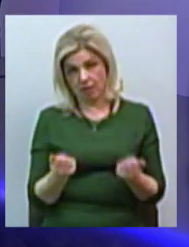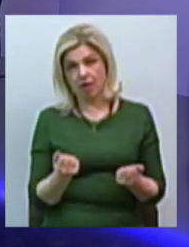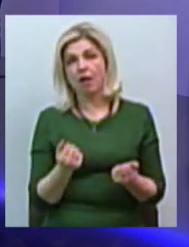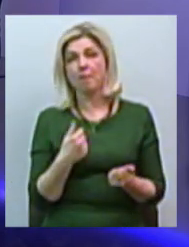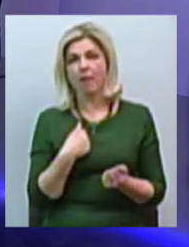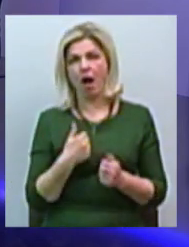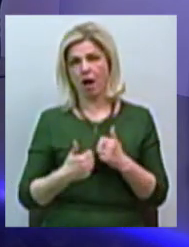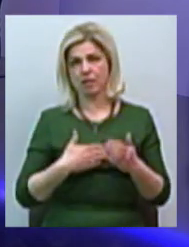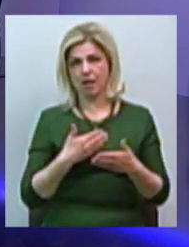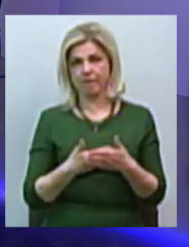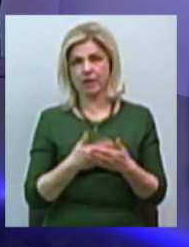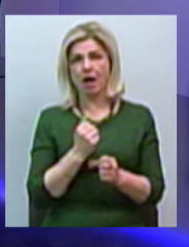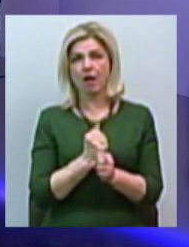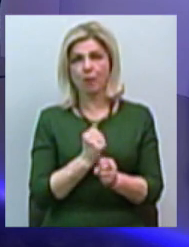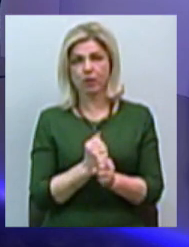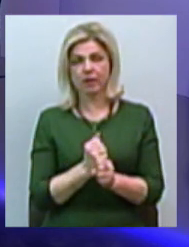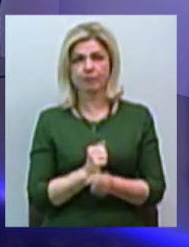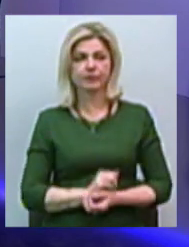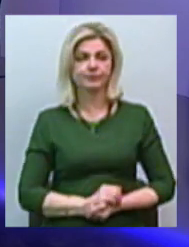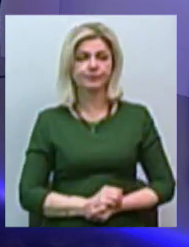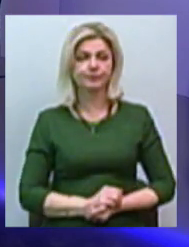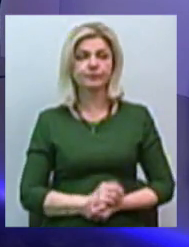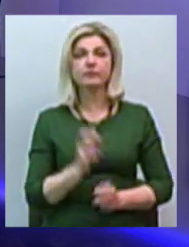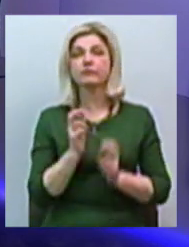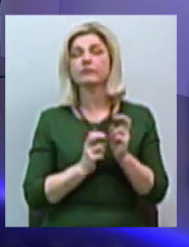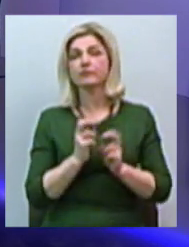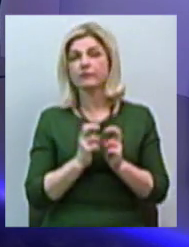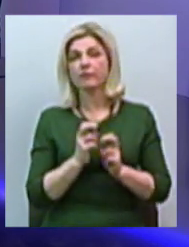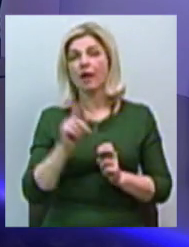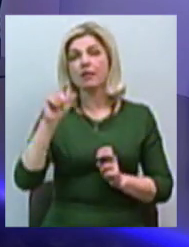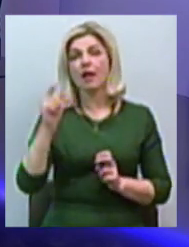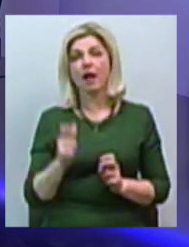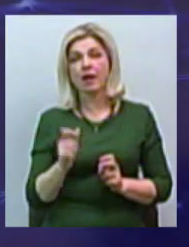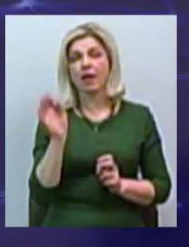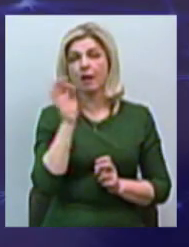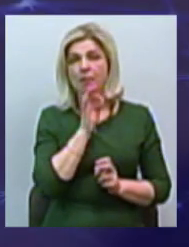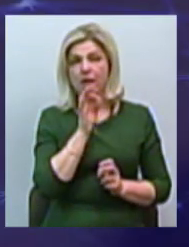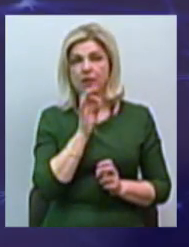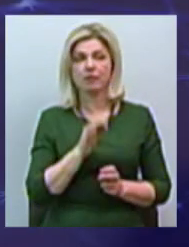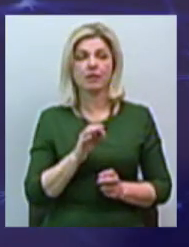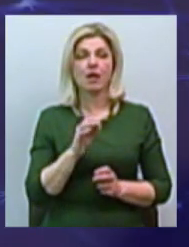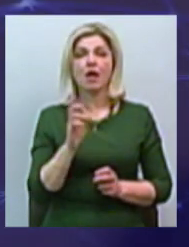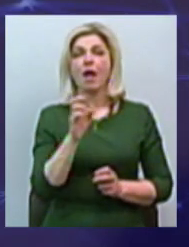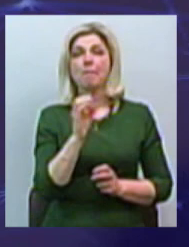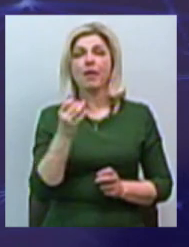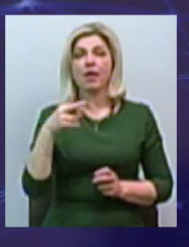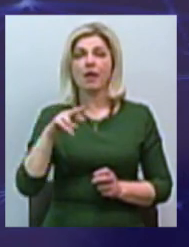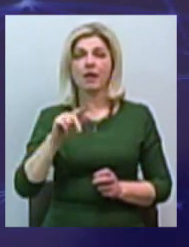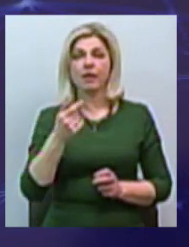достатньо активно працюємо і з предприємами Італиї, Германії, Бельгії.